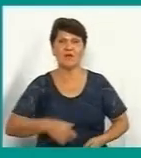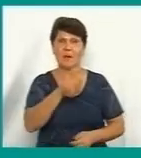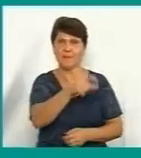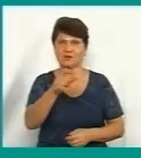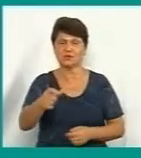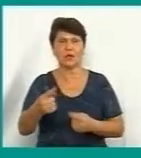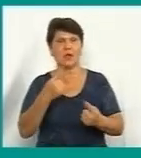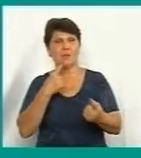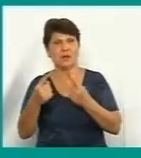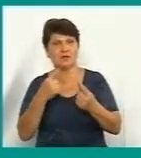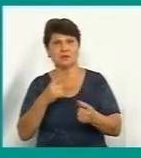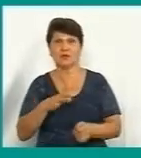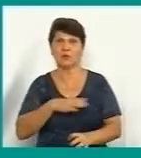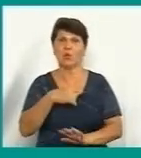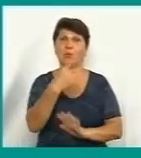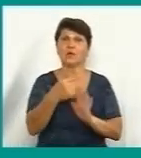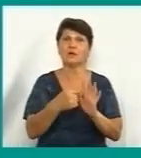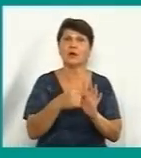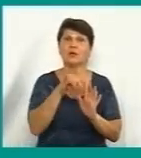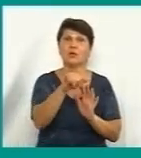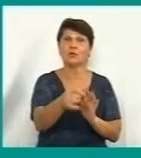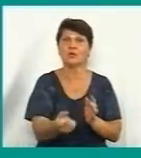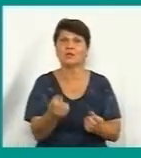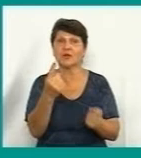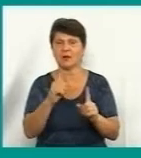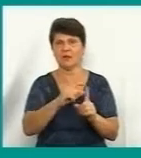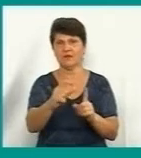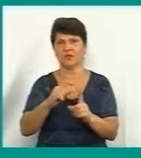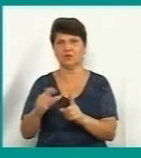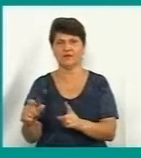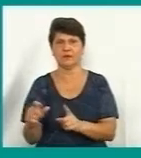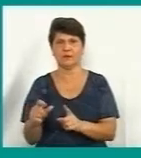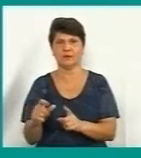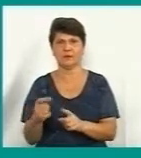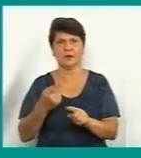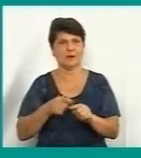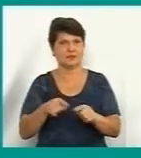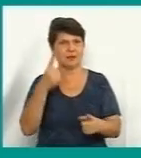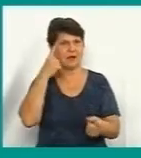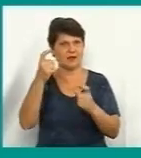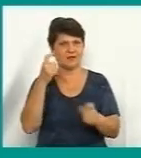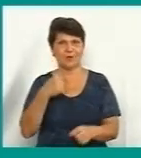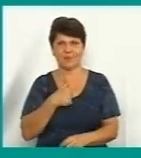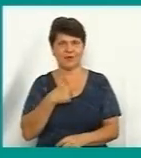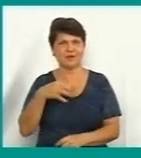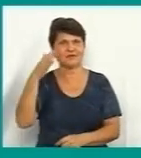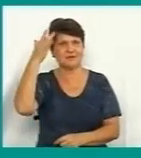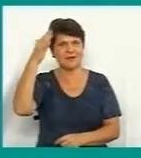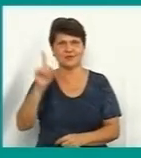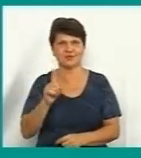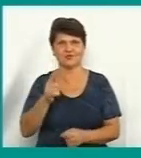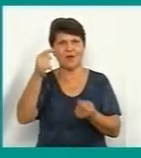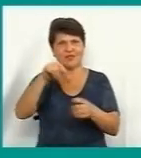відповідав на всі питання, які в них виникали. Тому те, що вони не отримують інформації, мені здається, що не